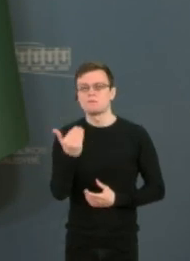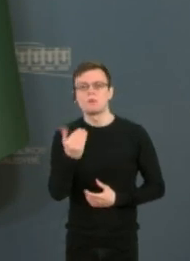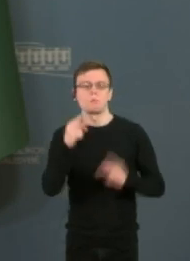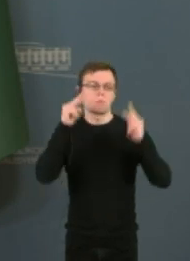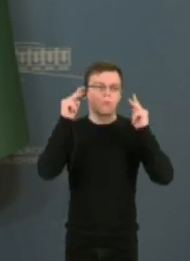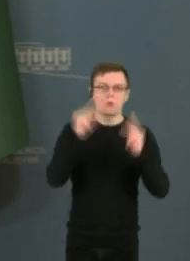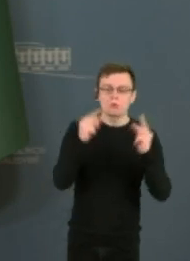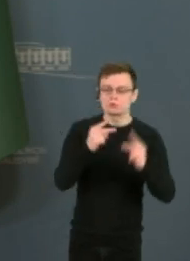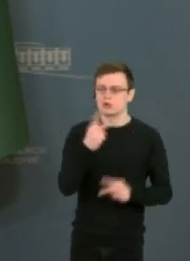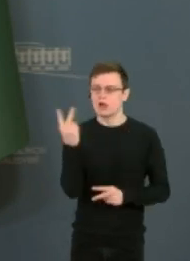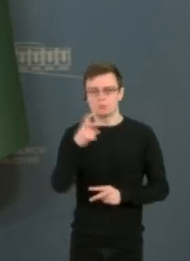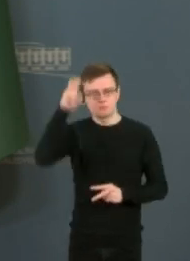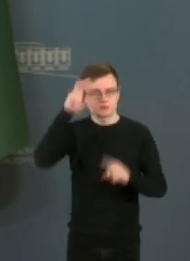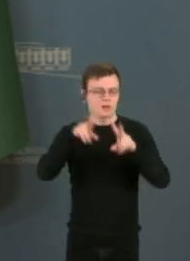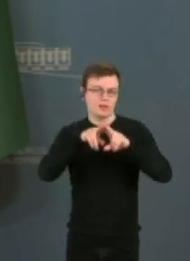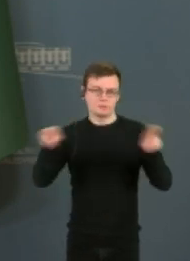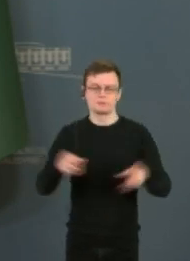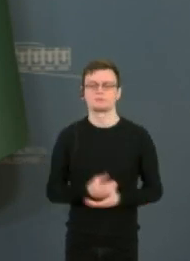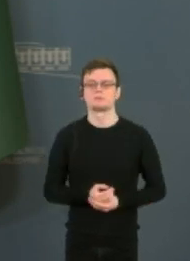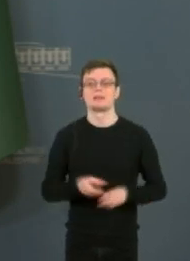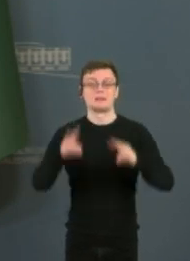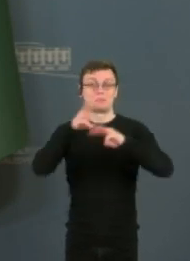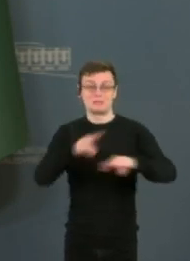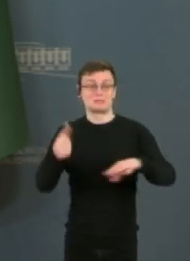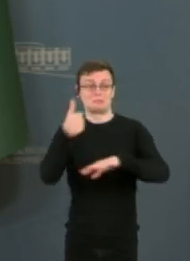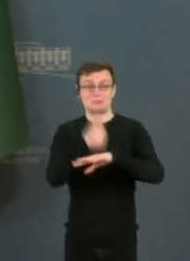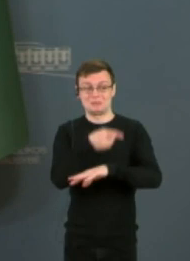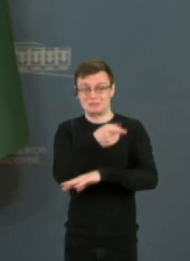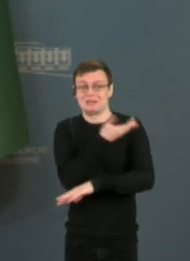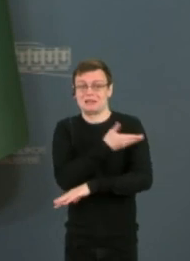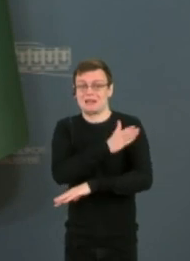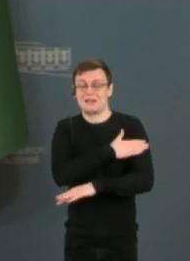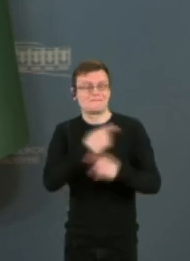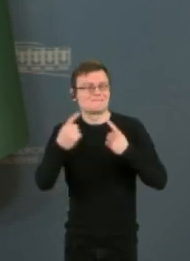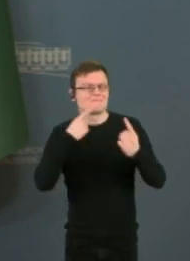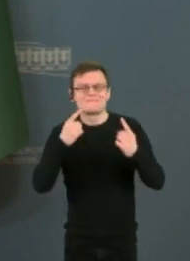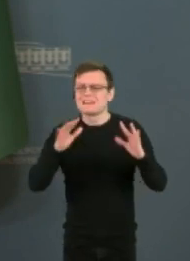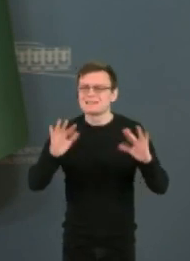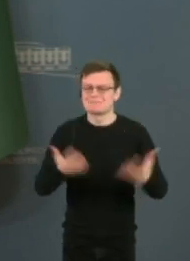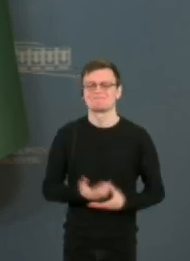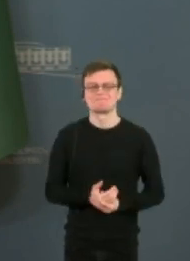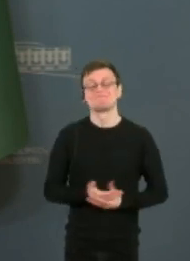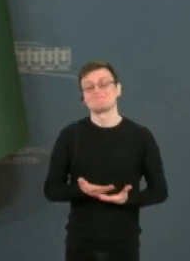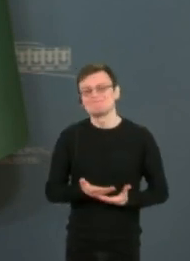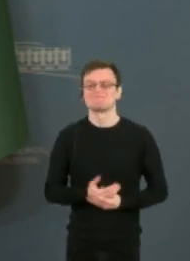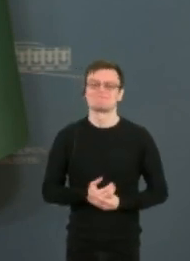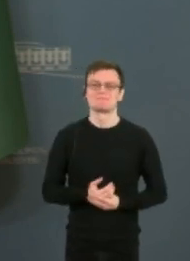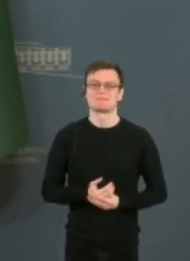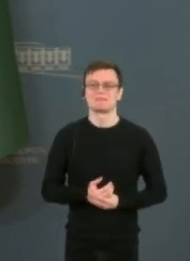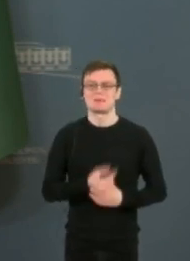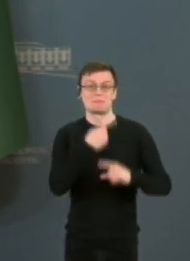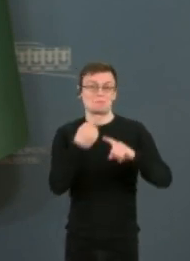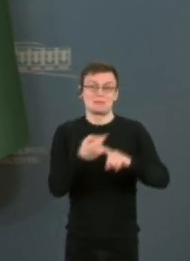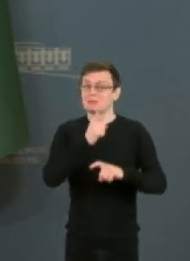Ir su premjeru aptarėme, kad taip jau yra, kad ne pirmas